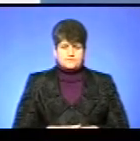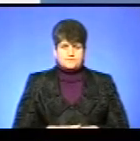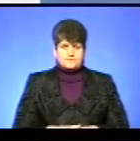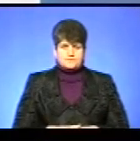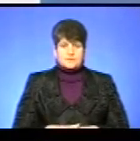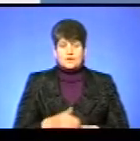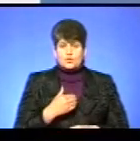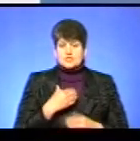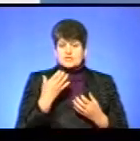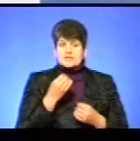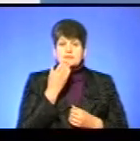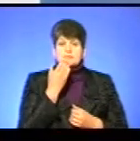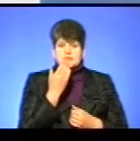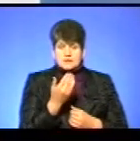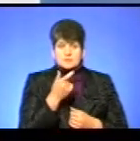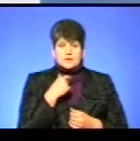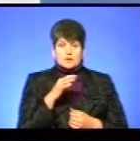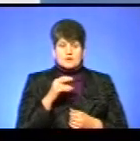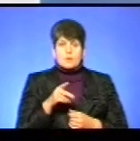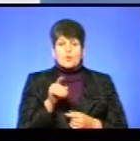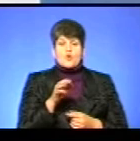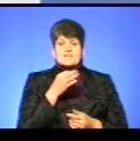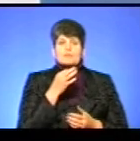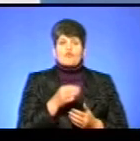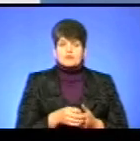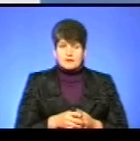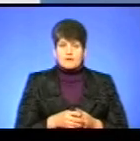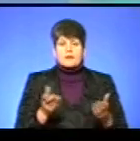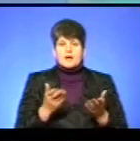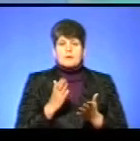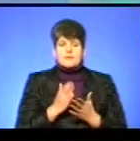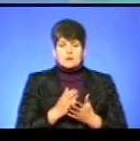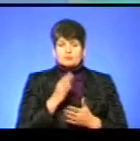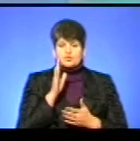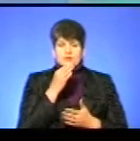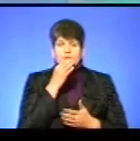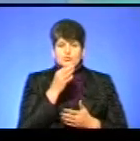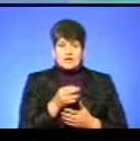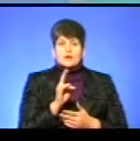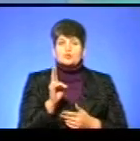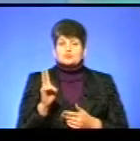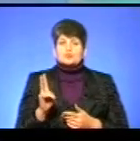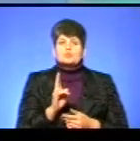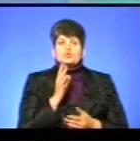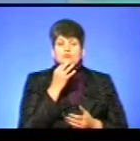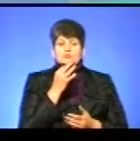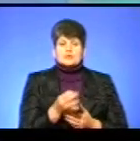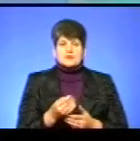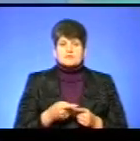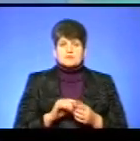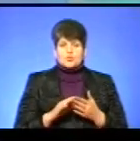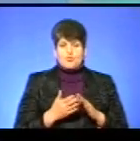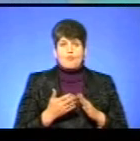Хочеться ще запитати вас, пане Олександре, про відповідальність. Яка має наступити відповідальністі для кого в таких умовах? Чи вона,